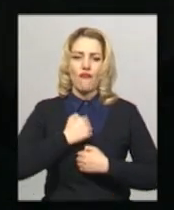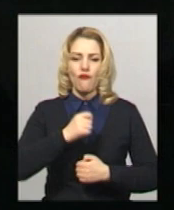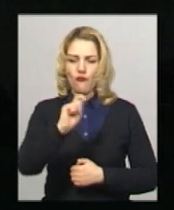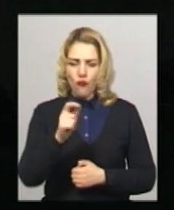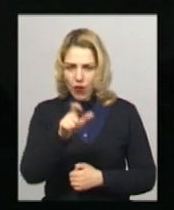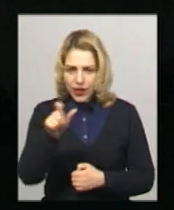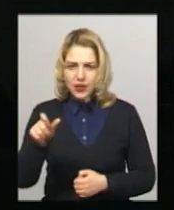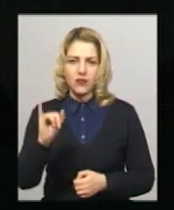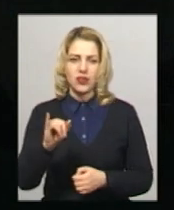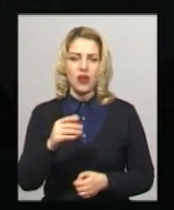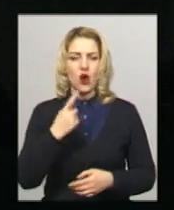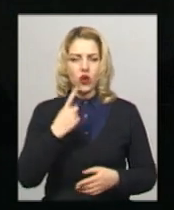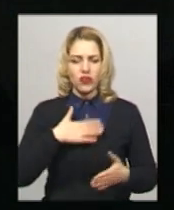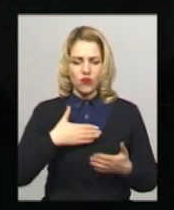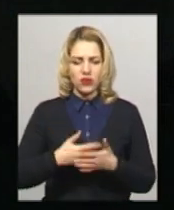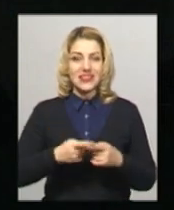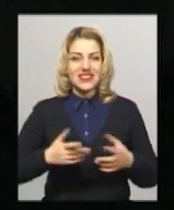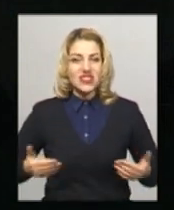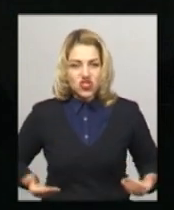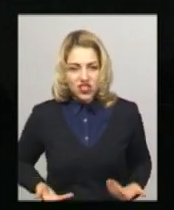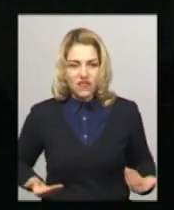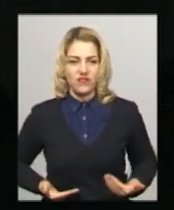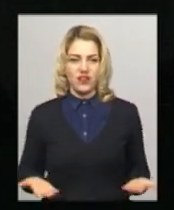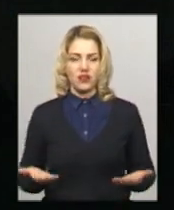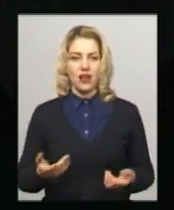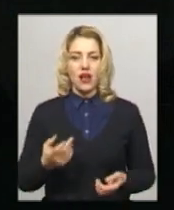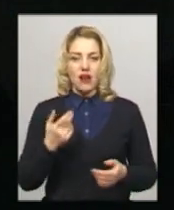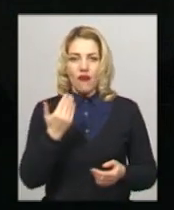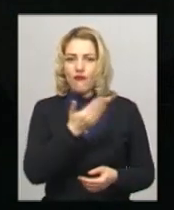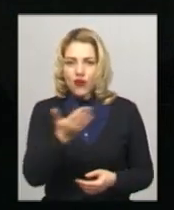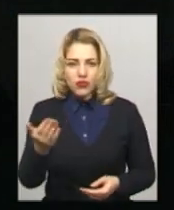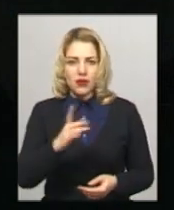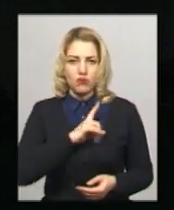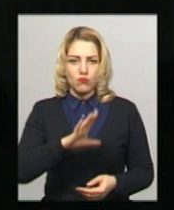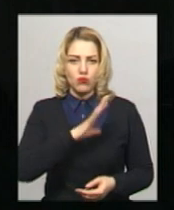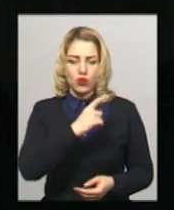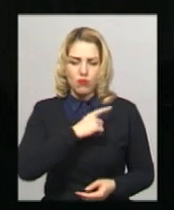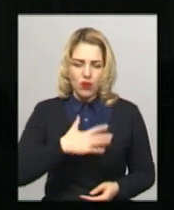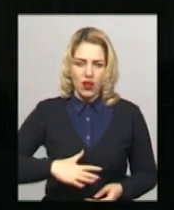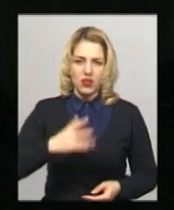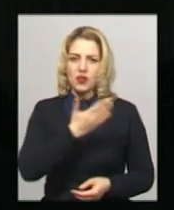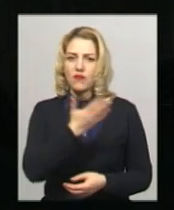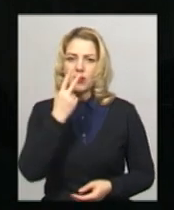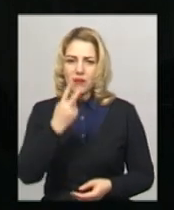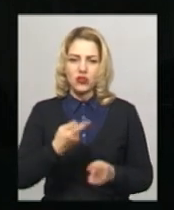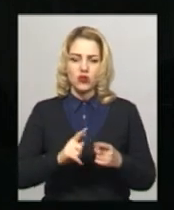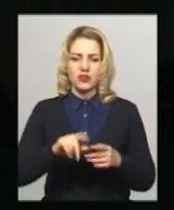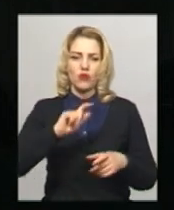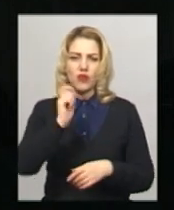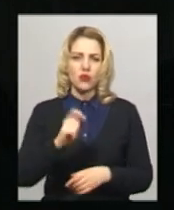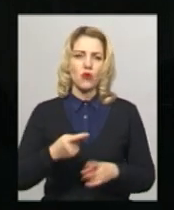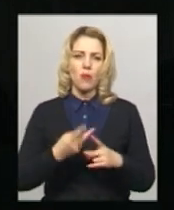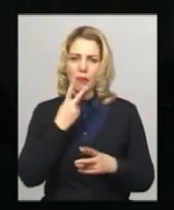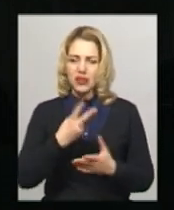живі персонажі. Вони поранені. Вони бачили цю біду. Вони бачили цю війну. Вони бачили цей жах.